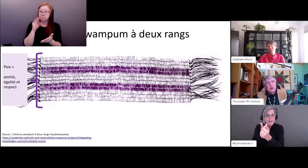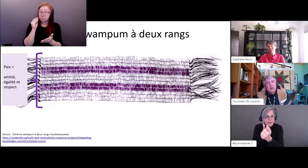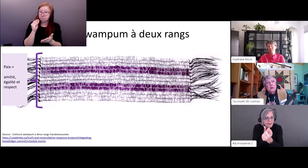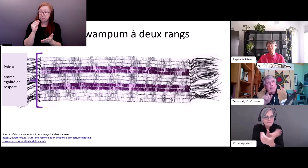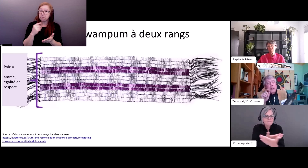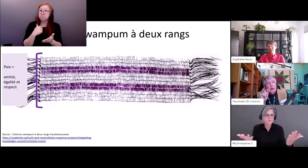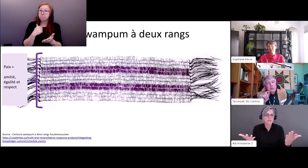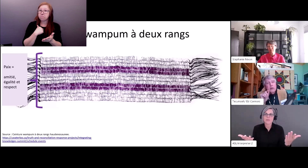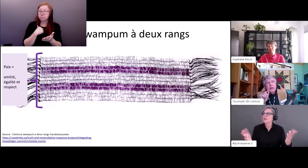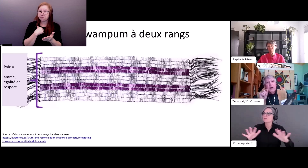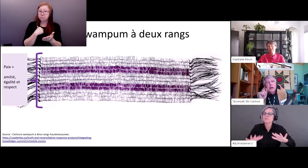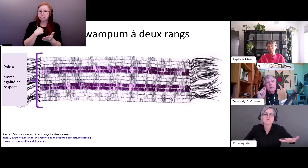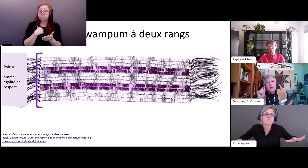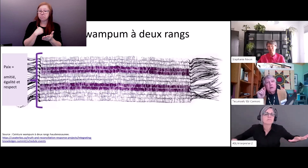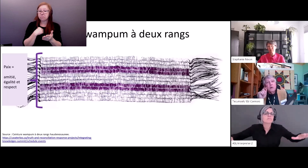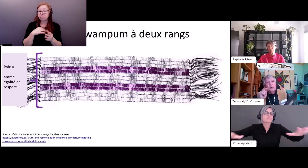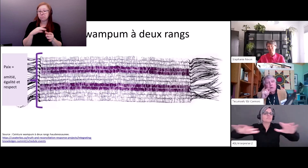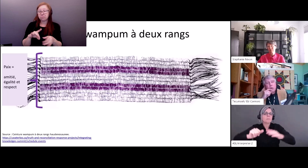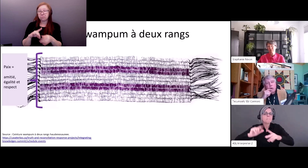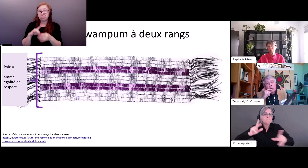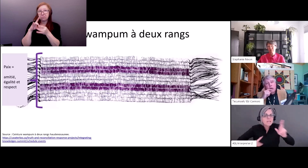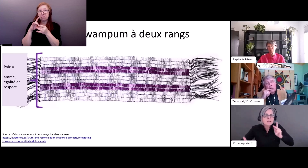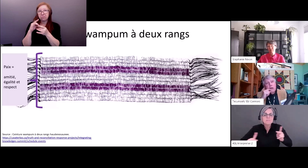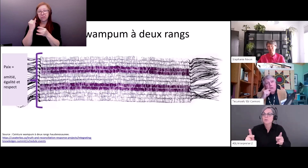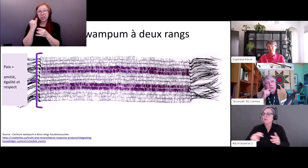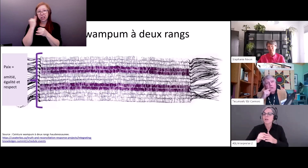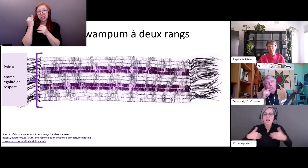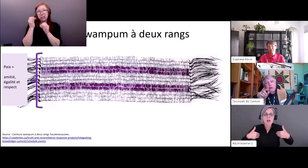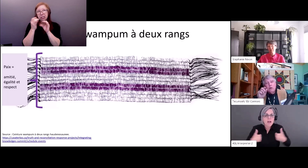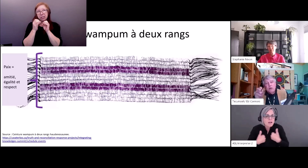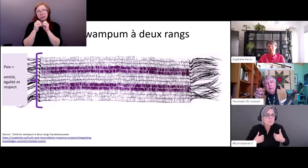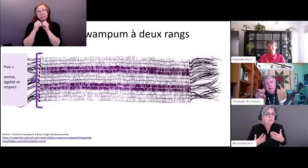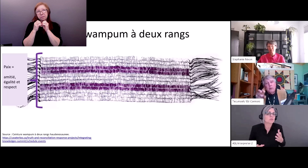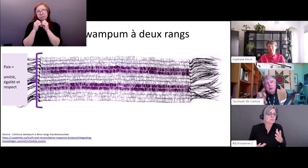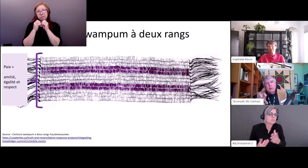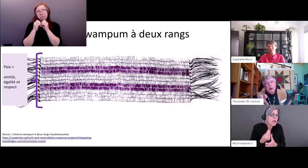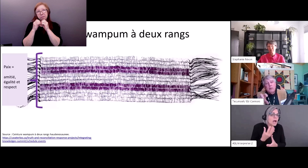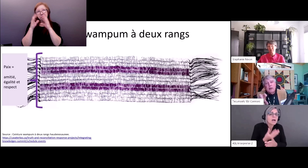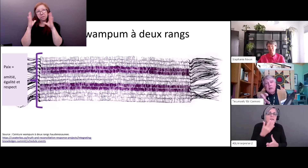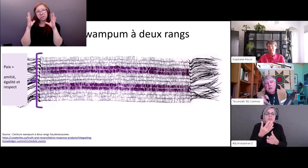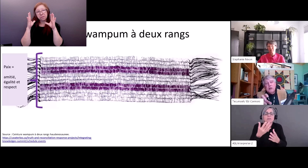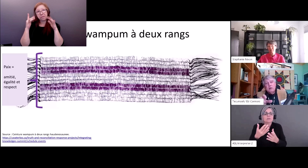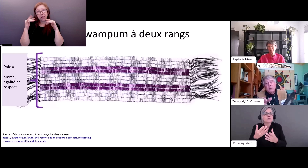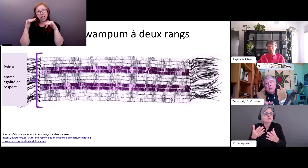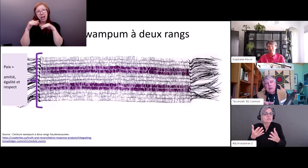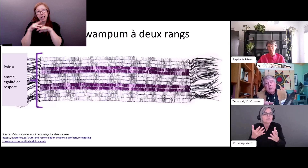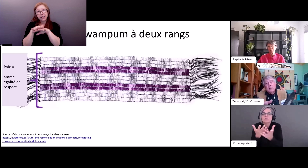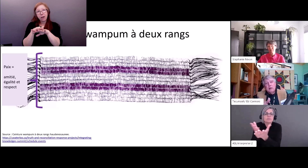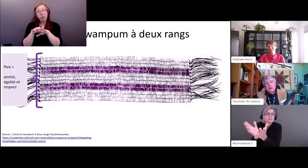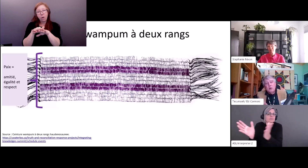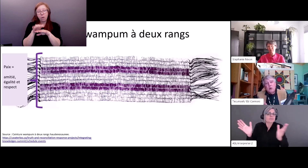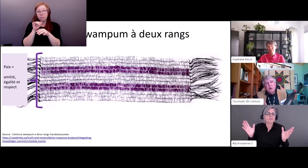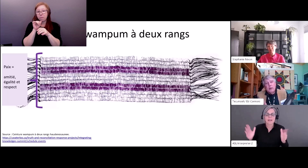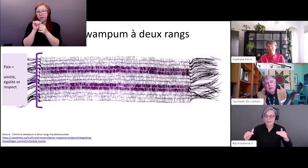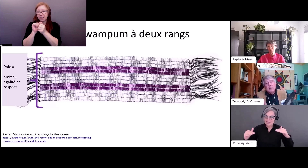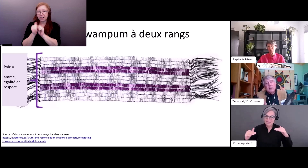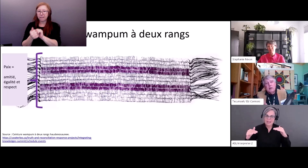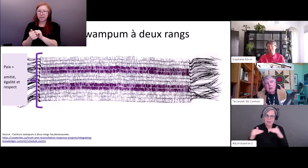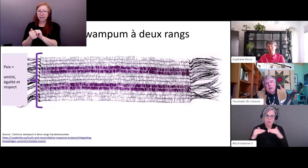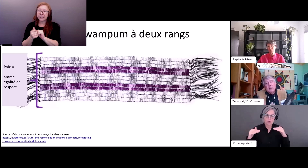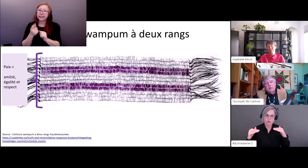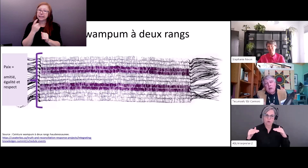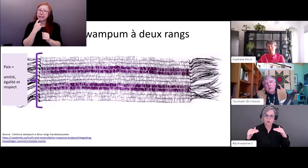de plus que et rien de moins que mais tout comme chose égale donc voilà les leçons clés